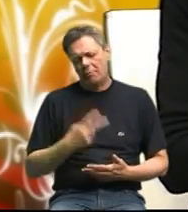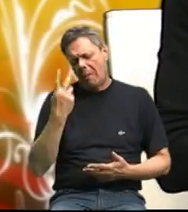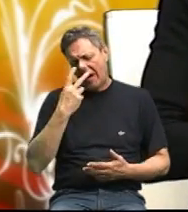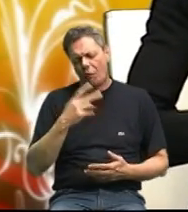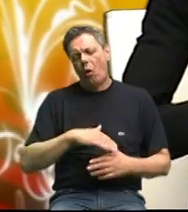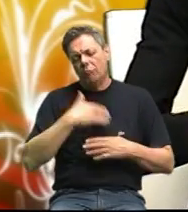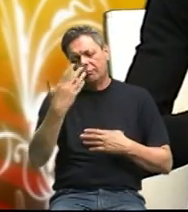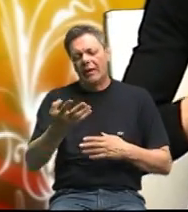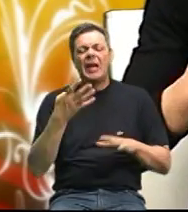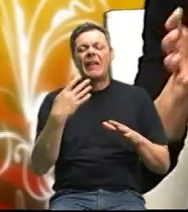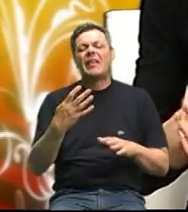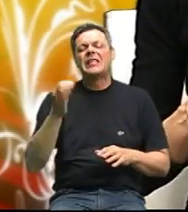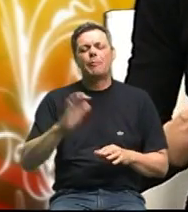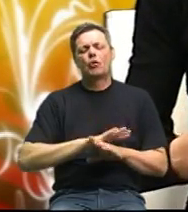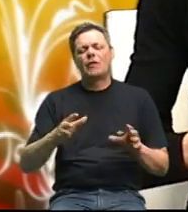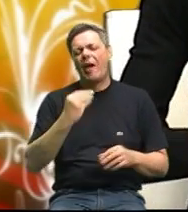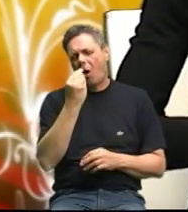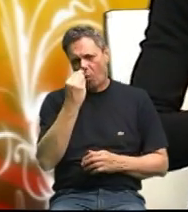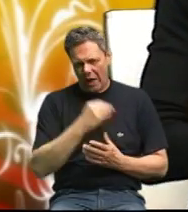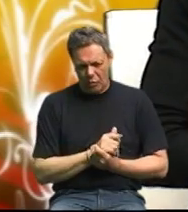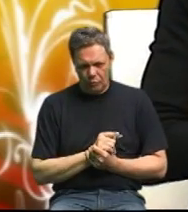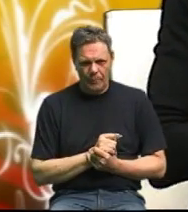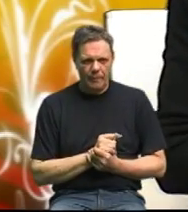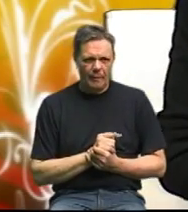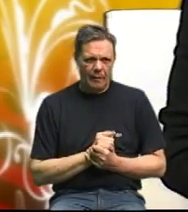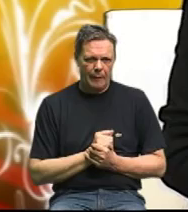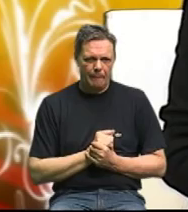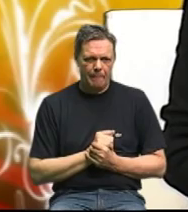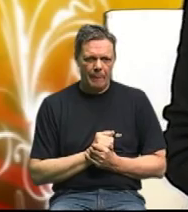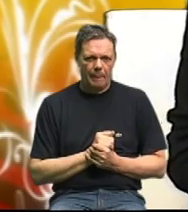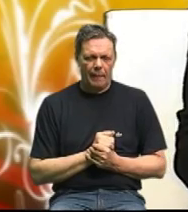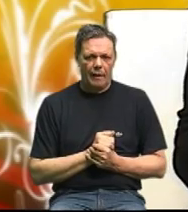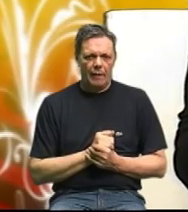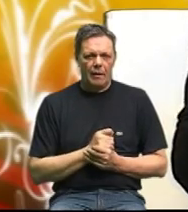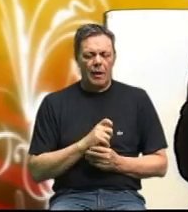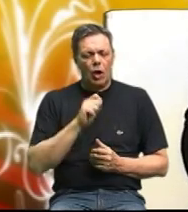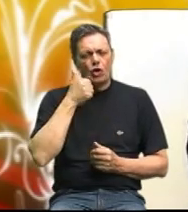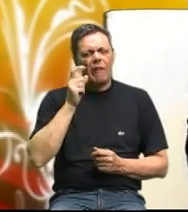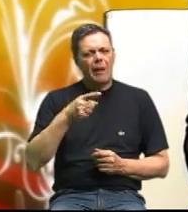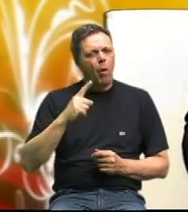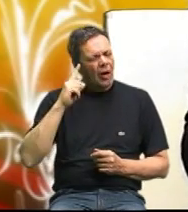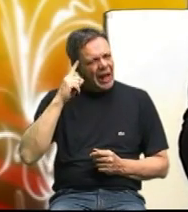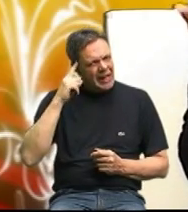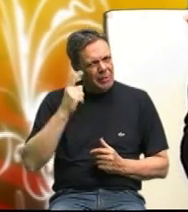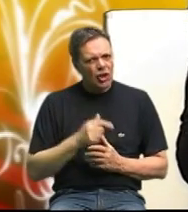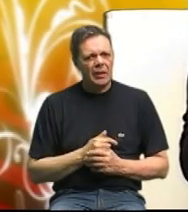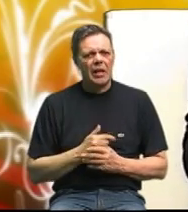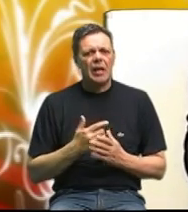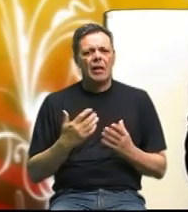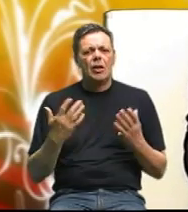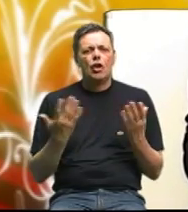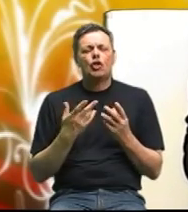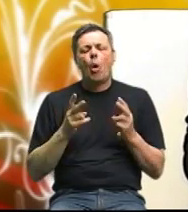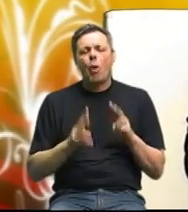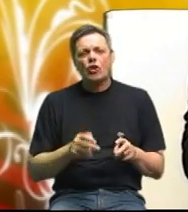hrani. I 10 ili 20% u kretanju, u vježbanju. Čovjek mora razmišljati u glavi što